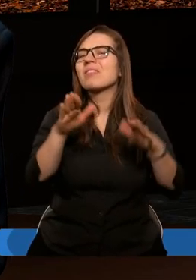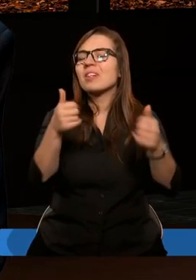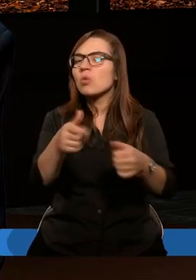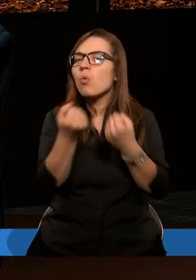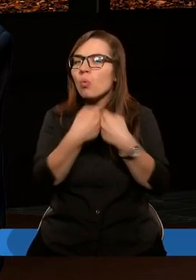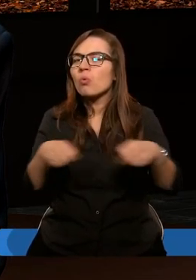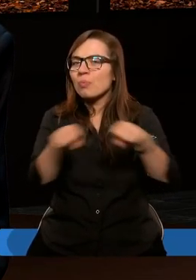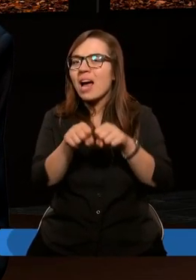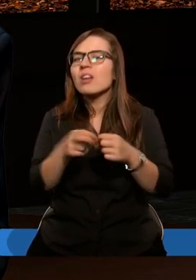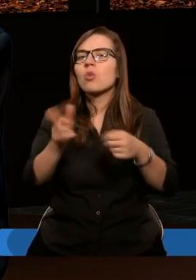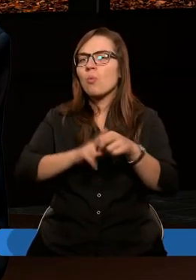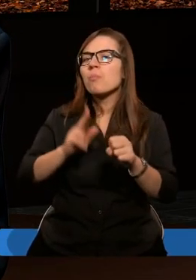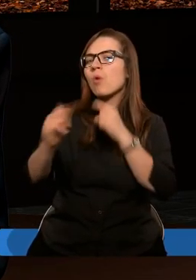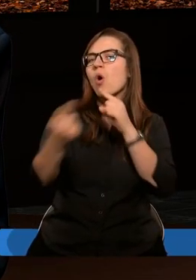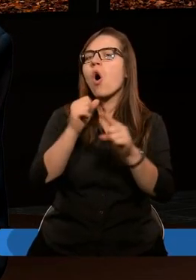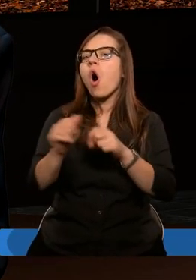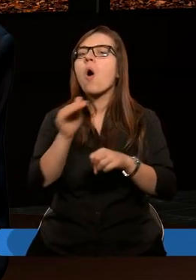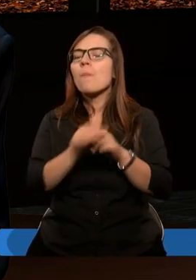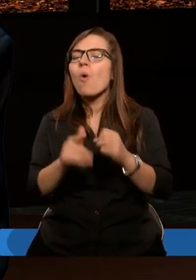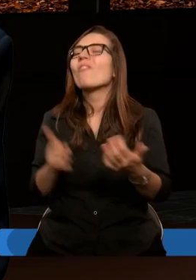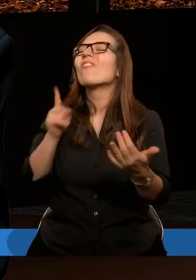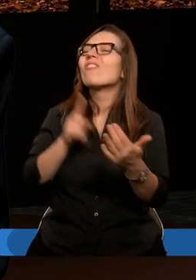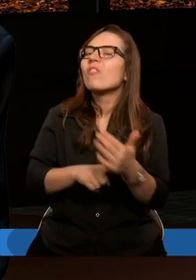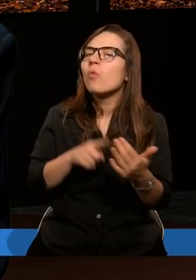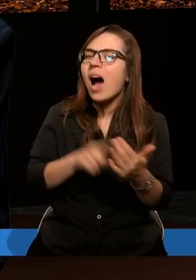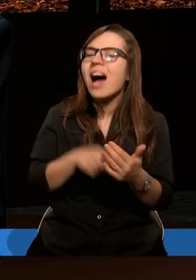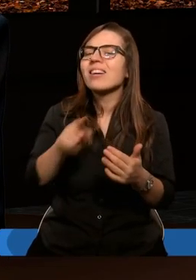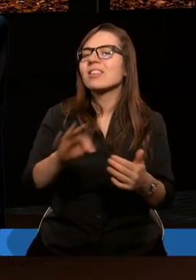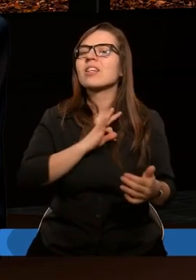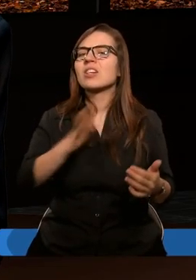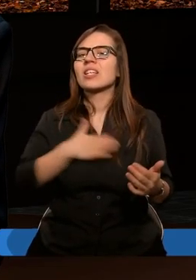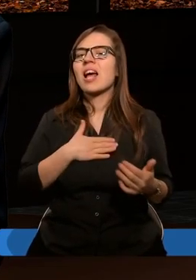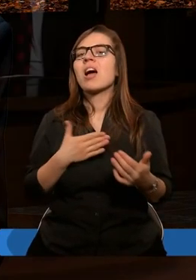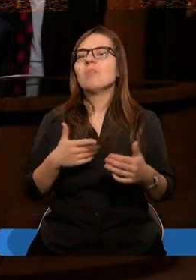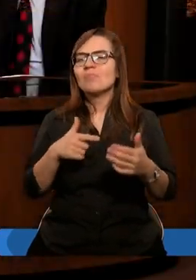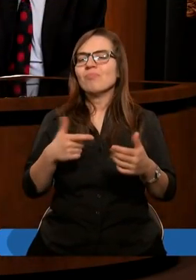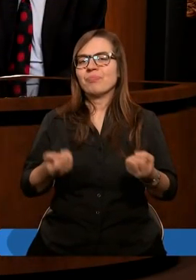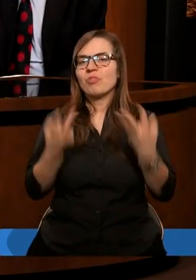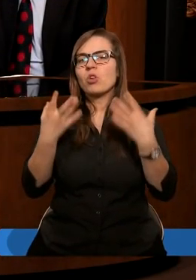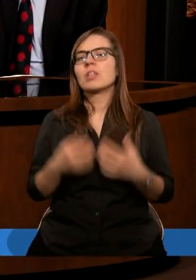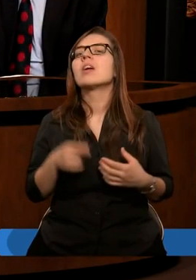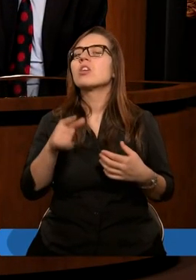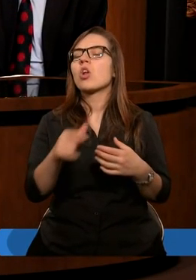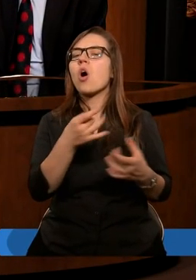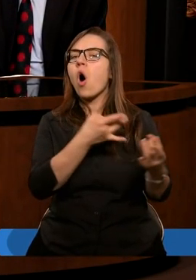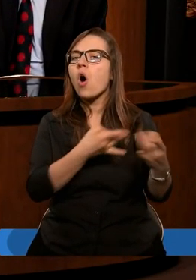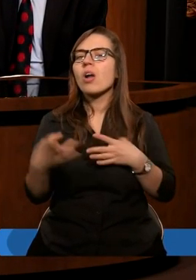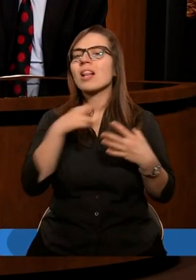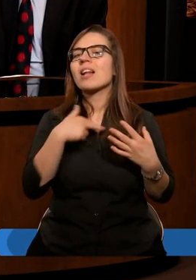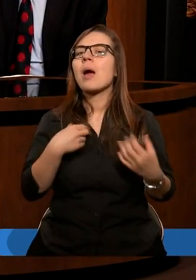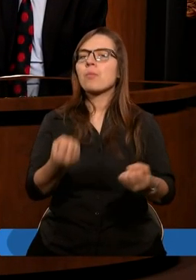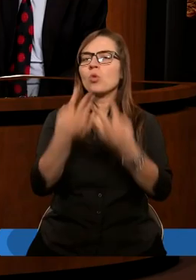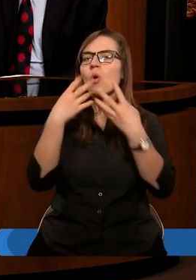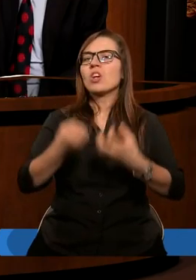usprawiedliwienia, które pochodzi od Boga, własne ustanowili. To ciekawe, to od razu nam to jakby